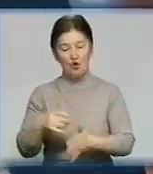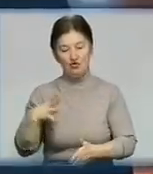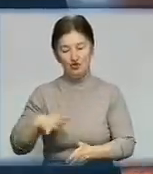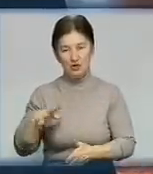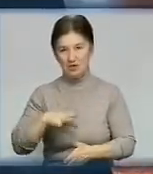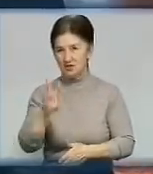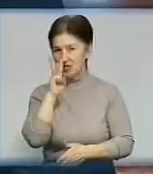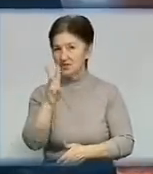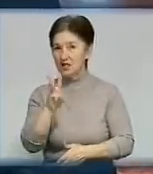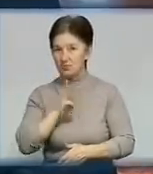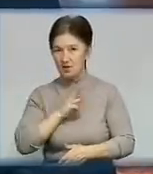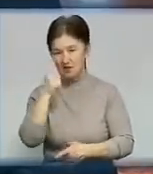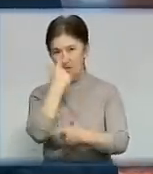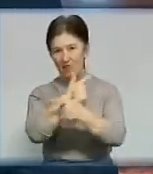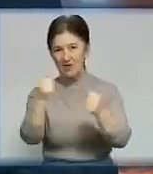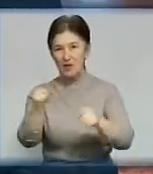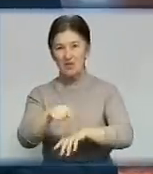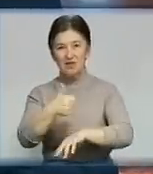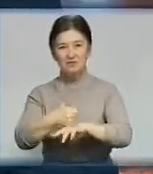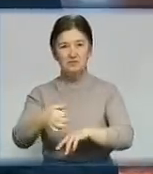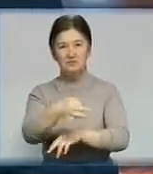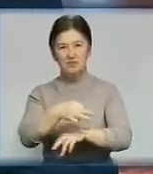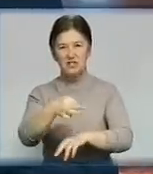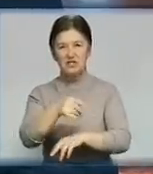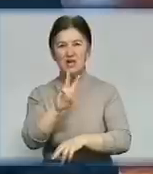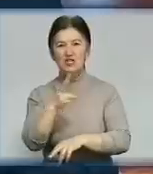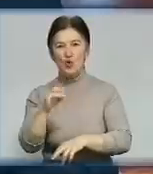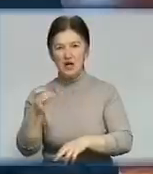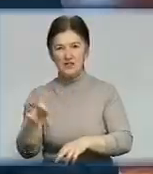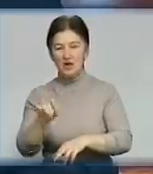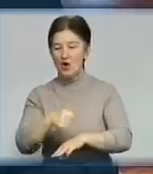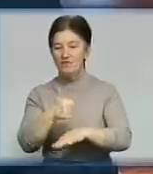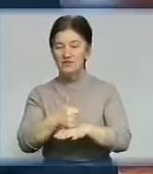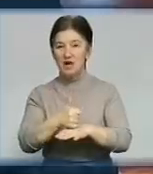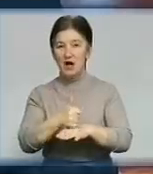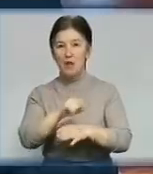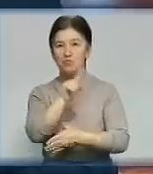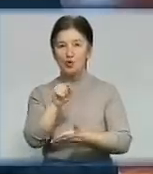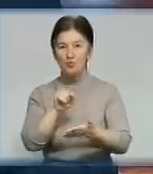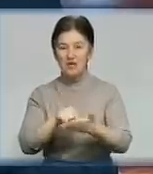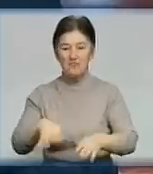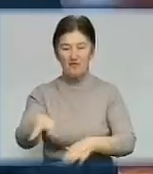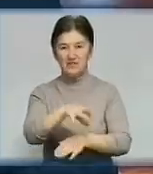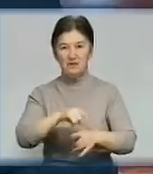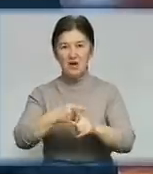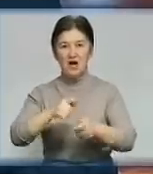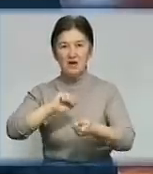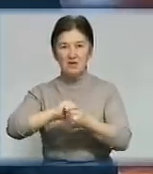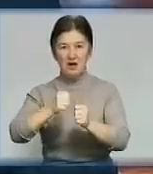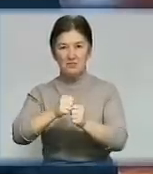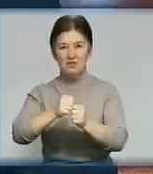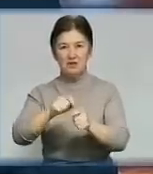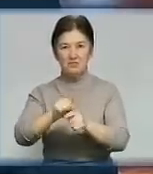першим повідомив у середу голова Кіровоградської ОДА Андрій Ніколаєнко. Головна проблема Олександрії практично всієї області каменем висіла з